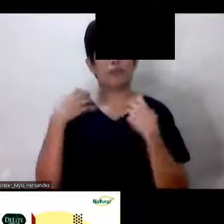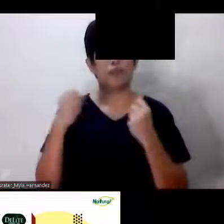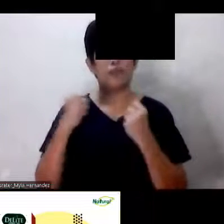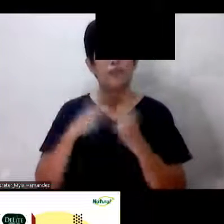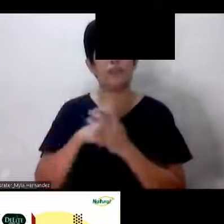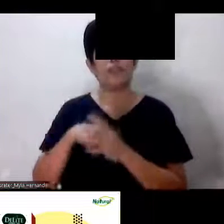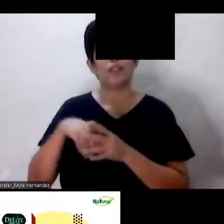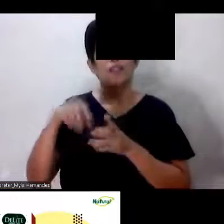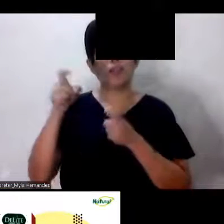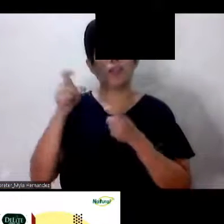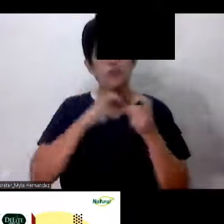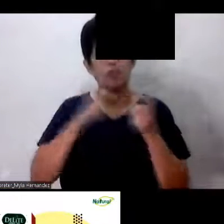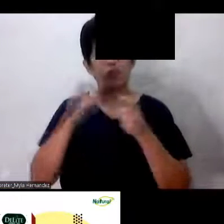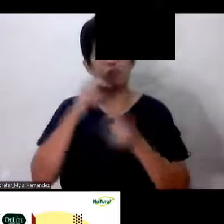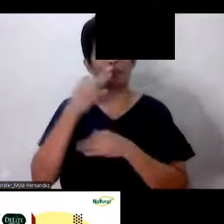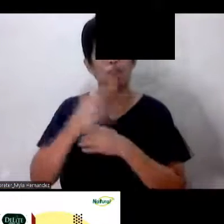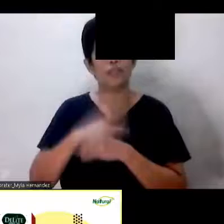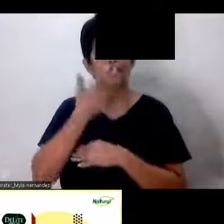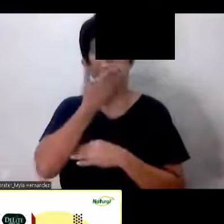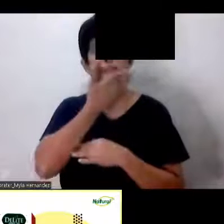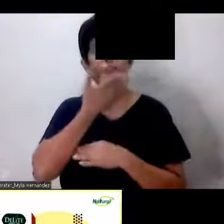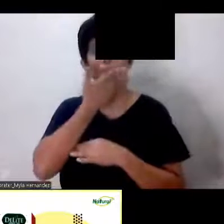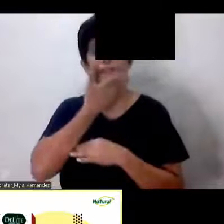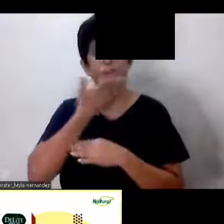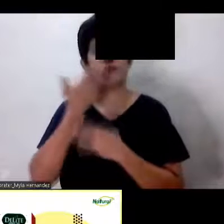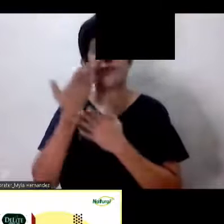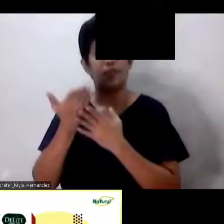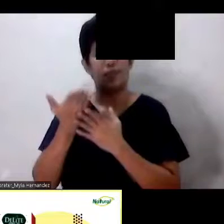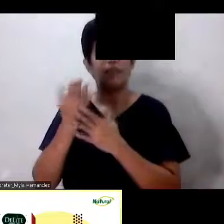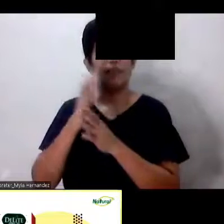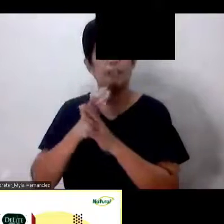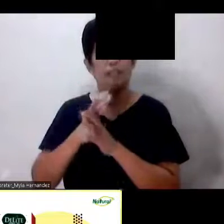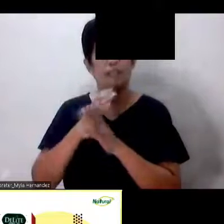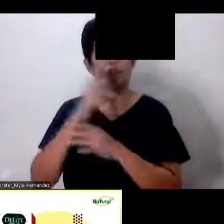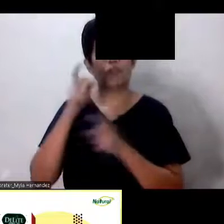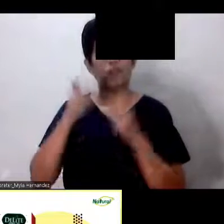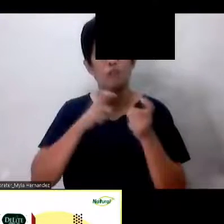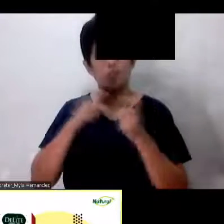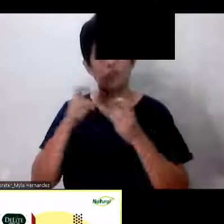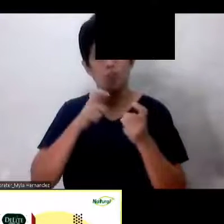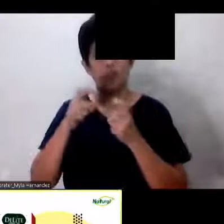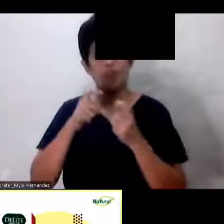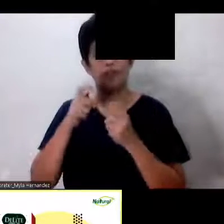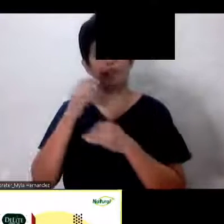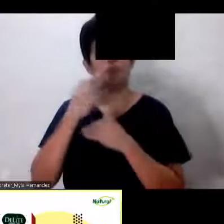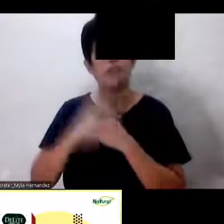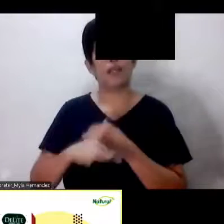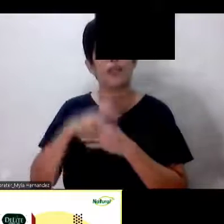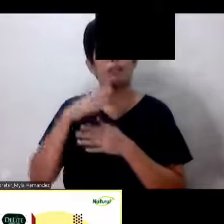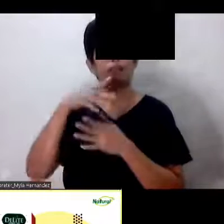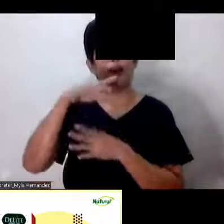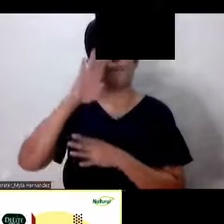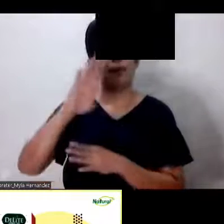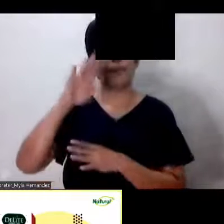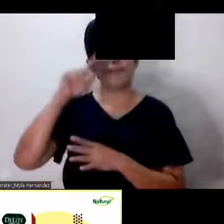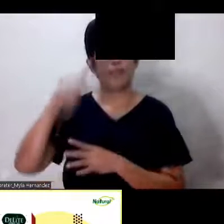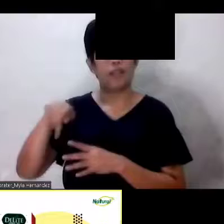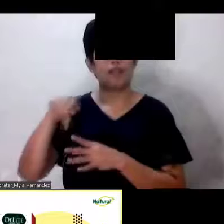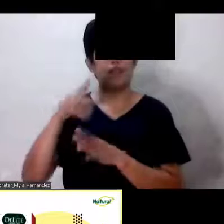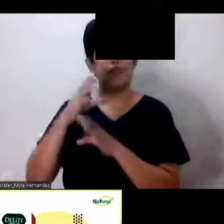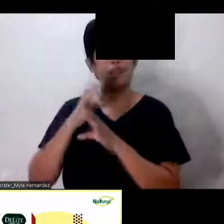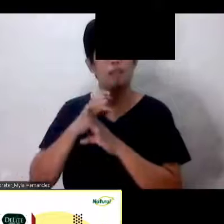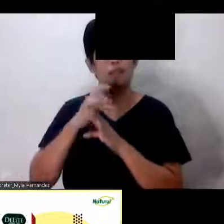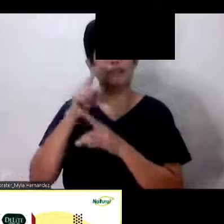Control ng blood sugar Is crucial Control ng blood pressure Is crucial Okay Taking Ampalaya Plus Can